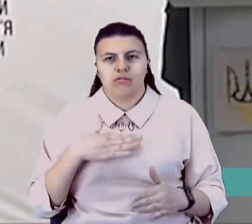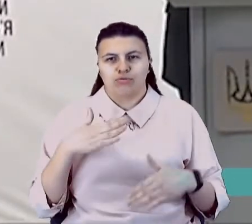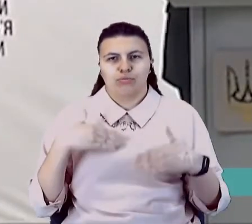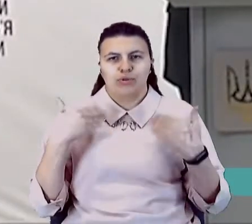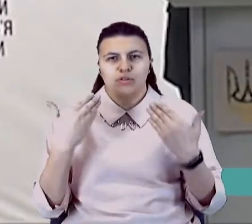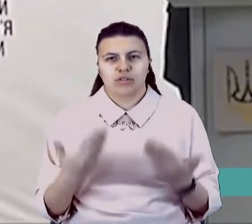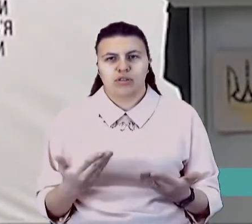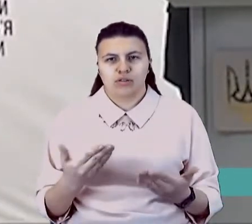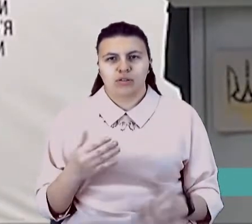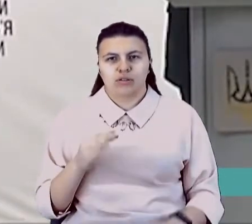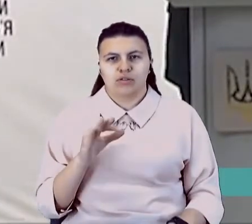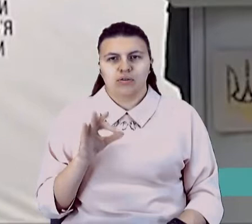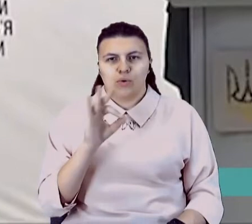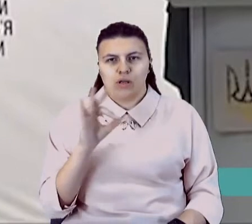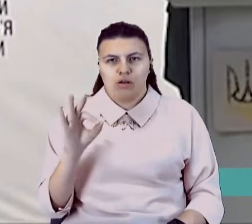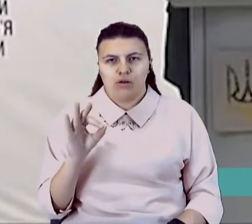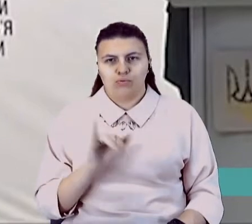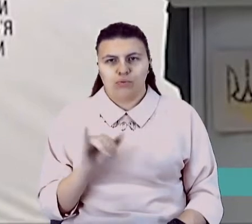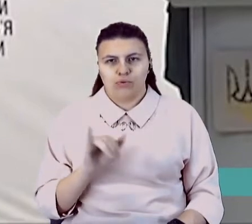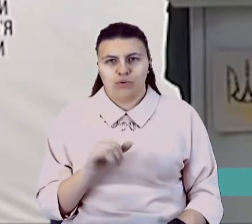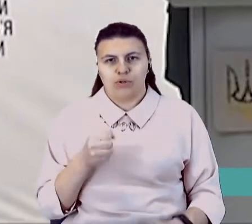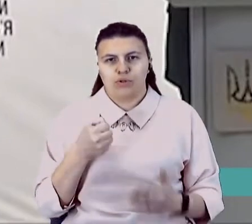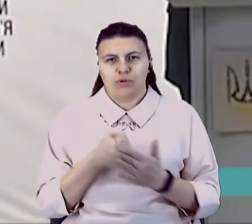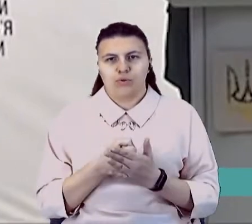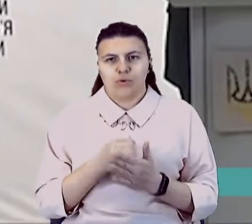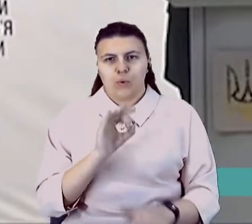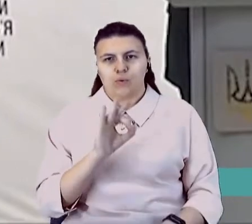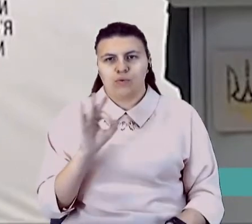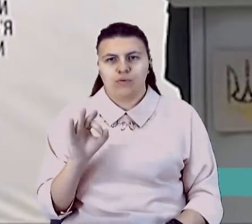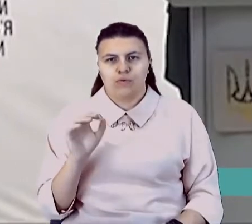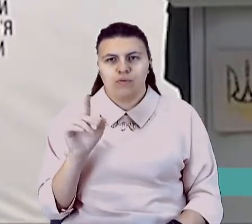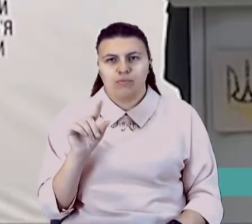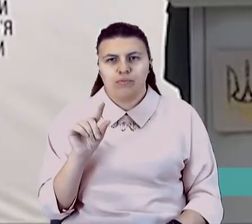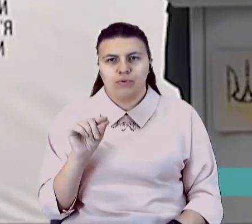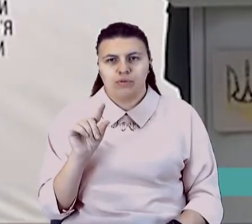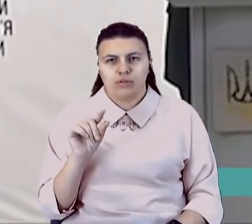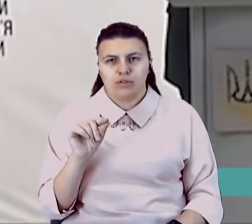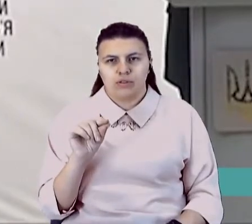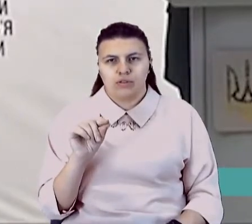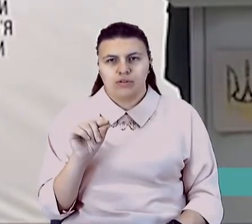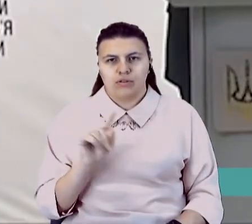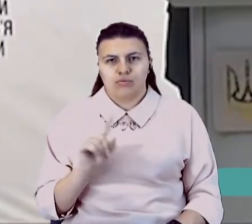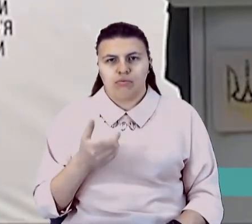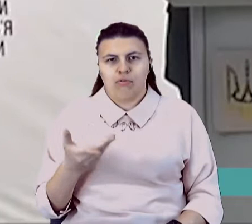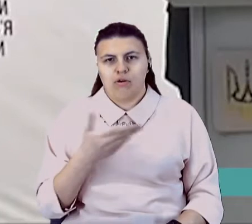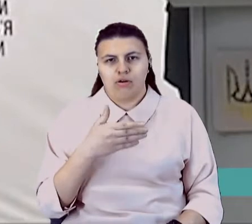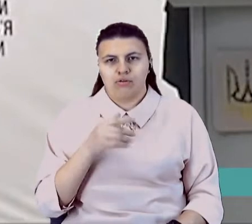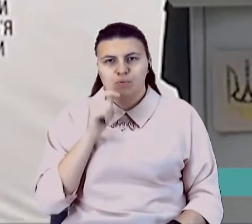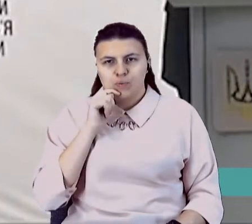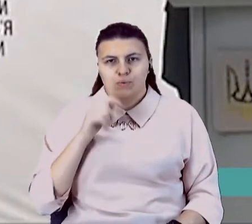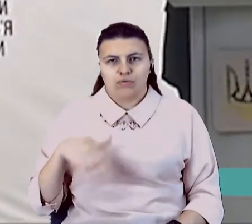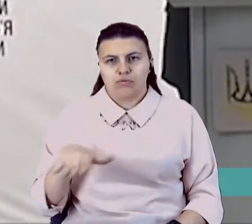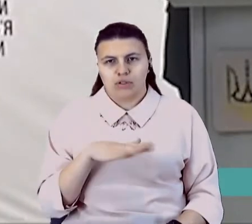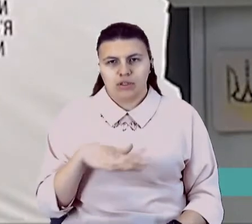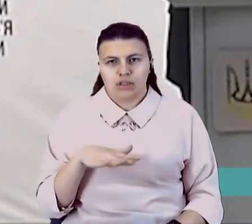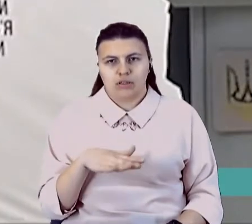годин суботи до 0 годин понеділка, щоб в нашій країні працювали